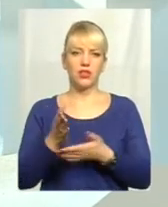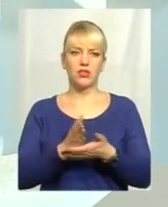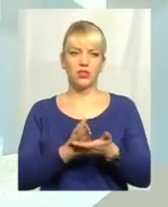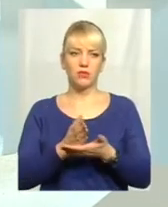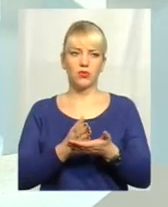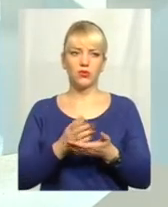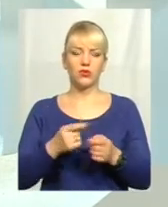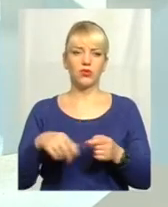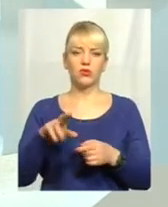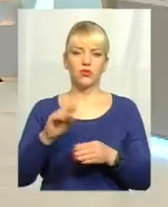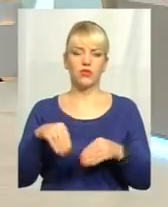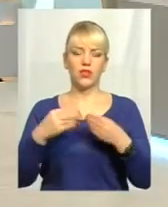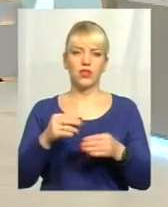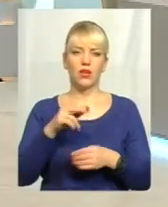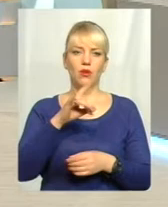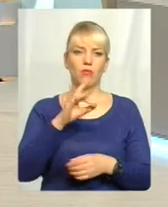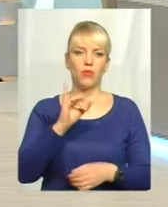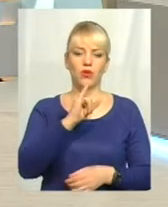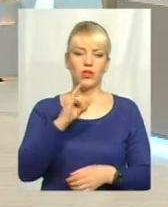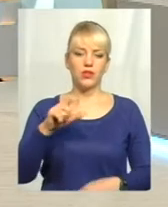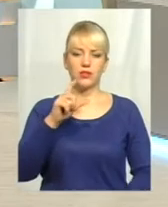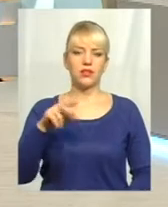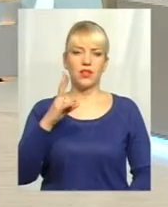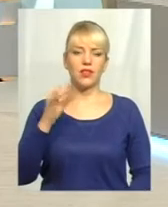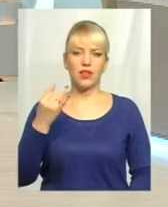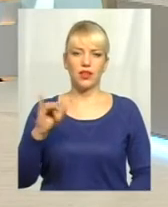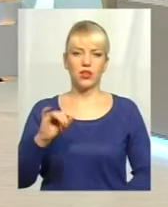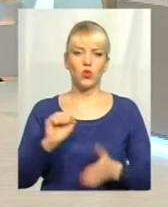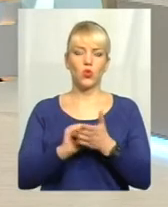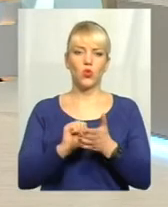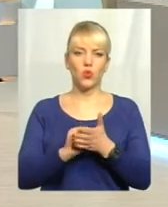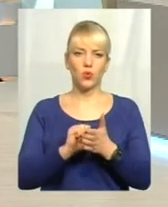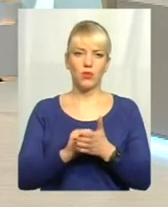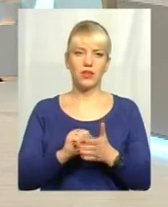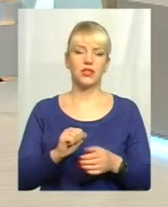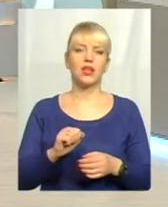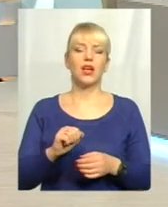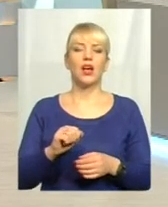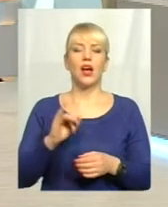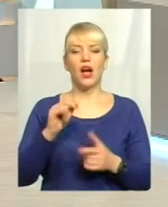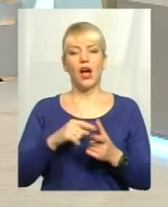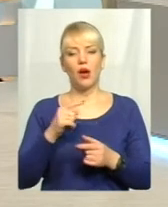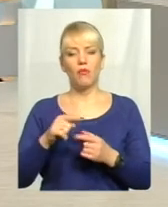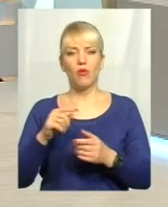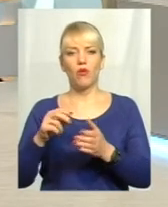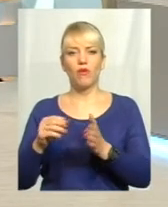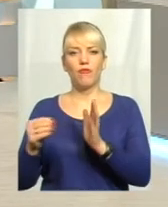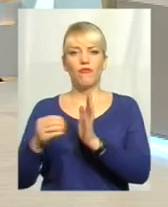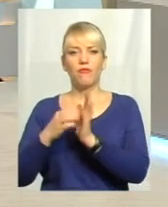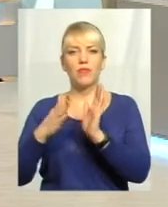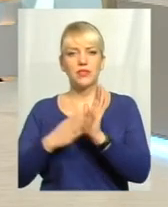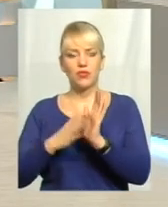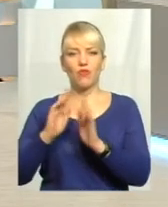виготовлення проїзного документа дитину, або ж, наприклад, внесення дітей до паспортів батьків. Хоча вже